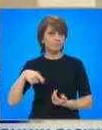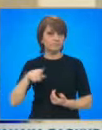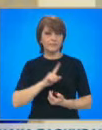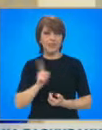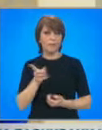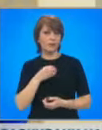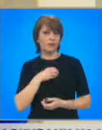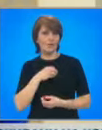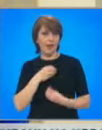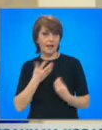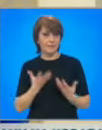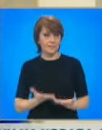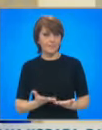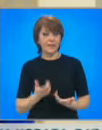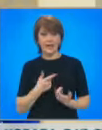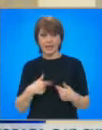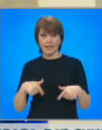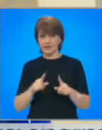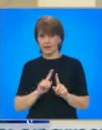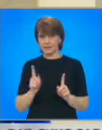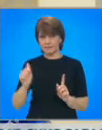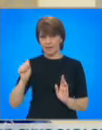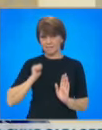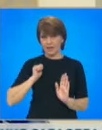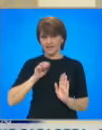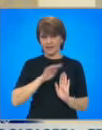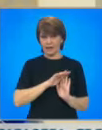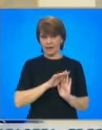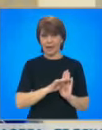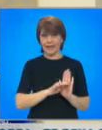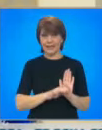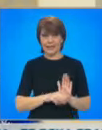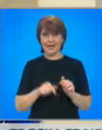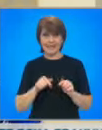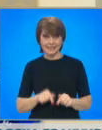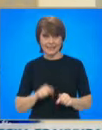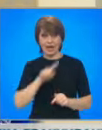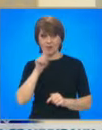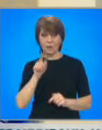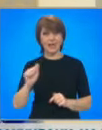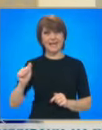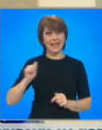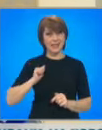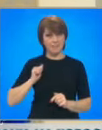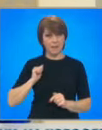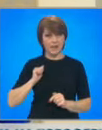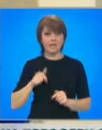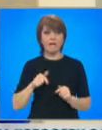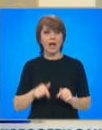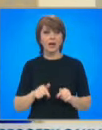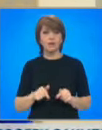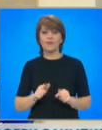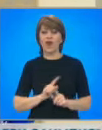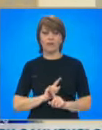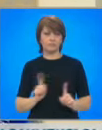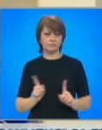номинално ние явно сме спазвали критериите, сега въпросът е да ги спазваме ефективно. Какво означава това? Това наистина да няма